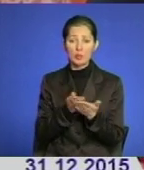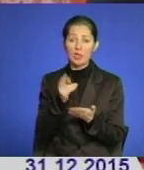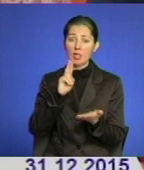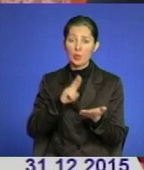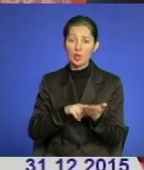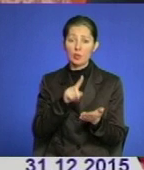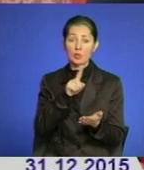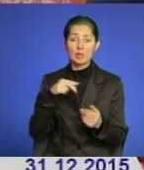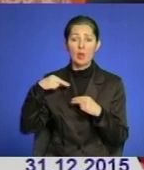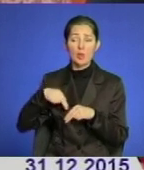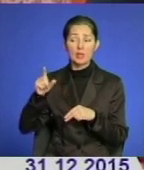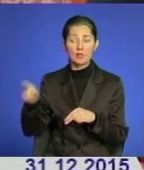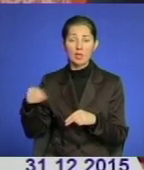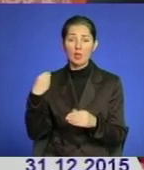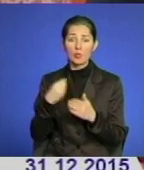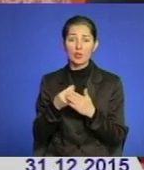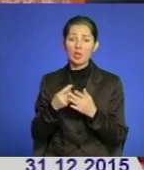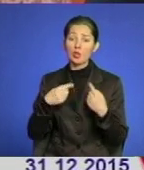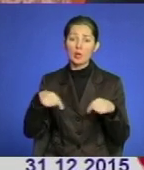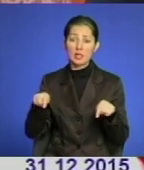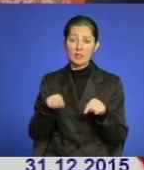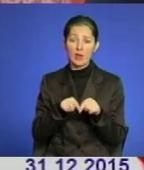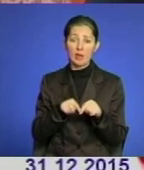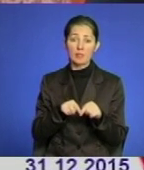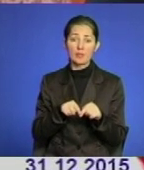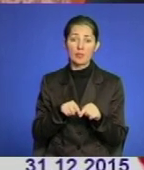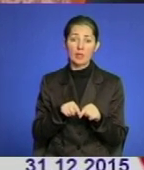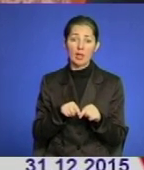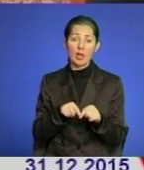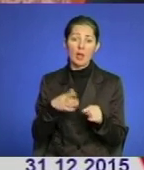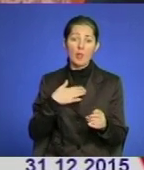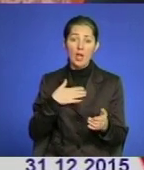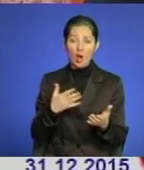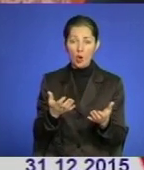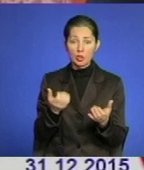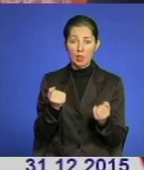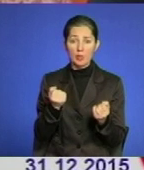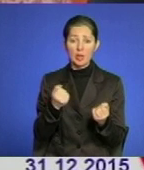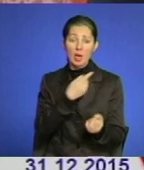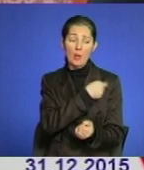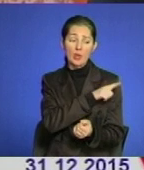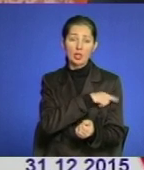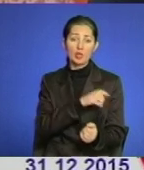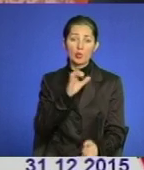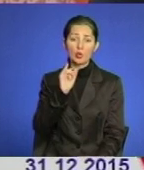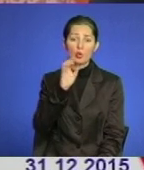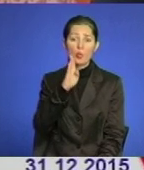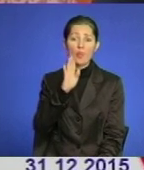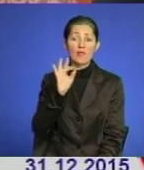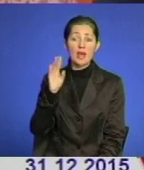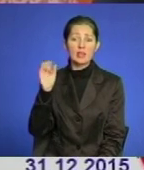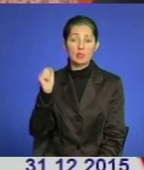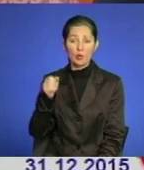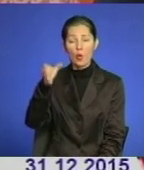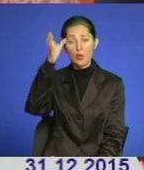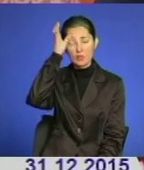працівників бюджетної сфери. Чинники основні. Ми отримали медичну субвенцію, освітню